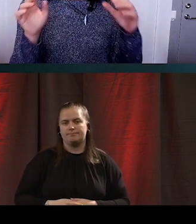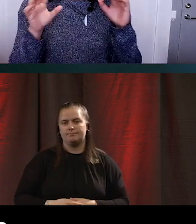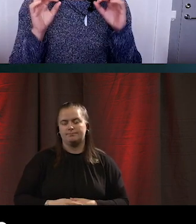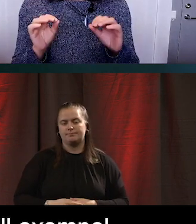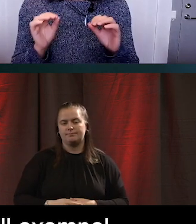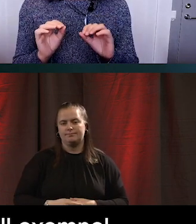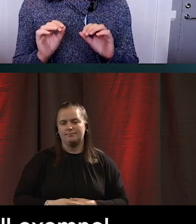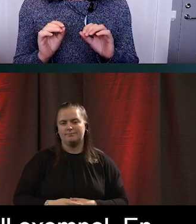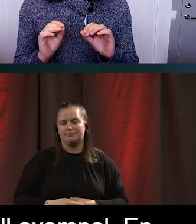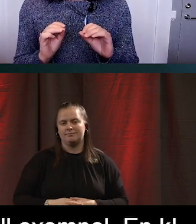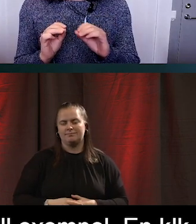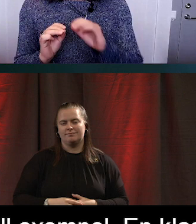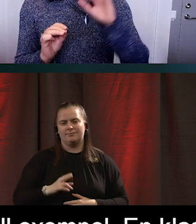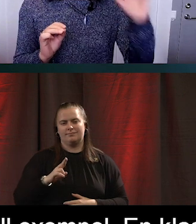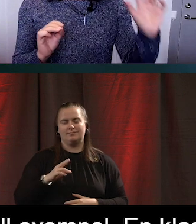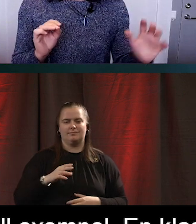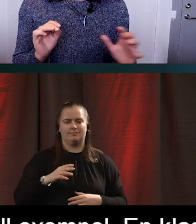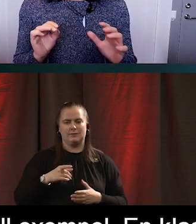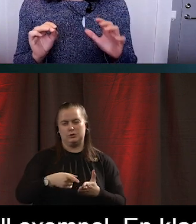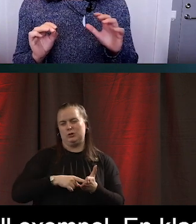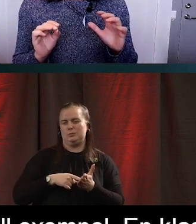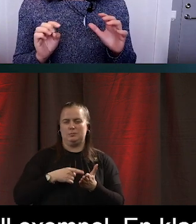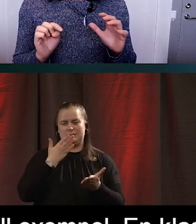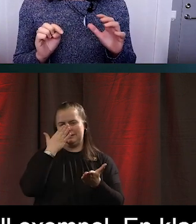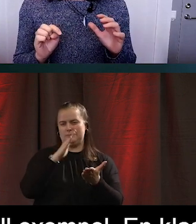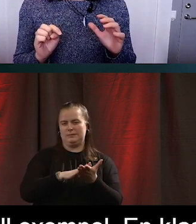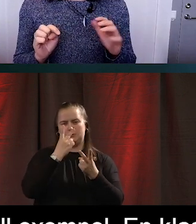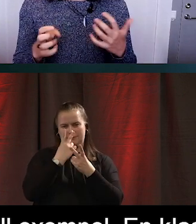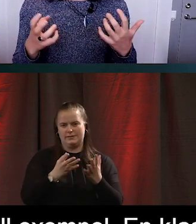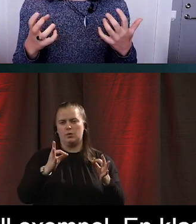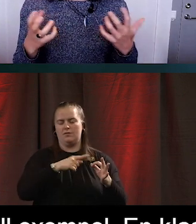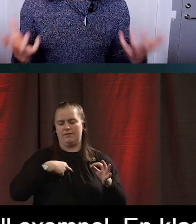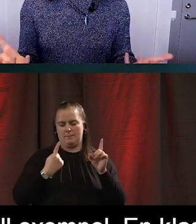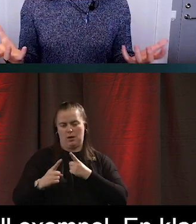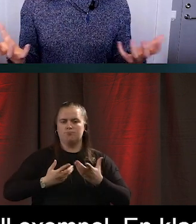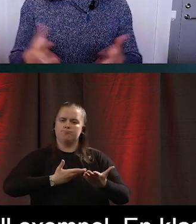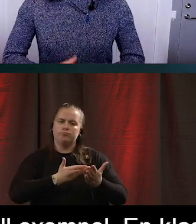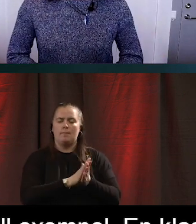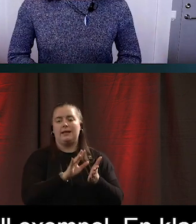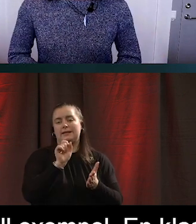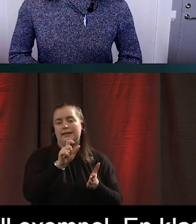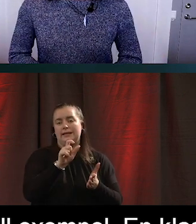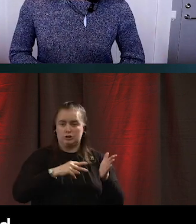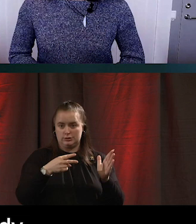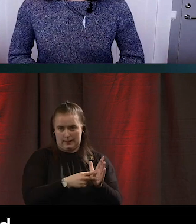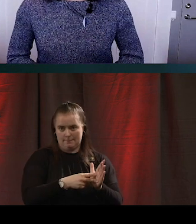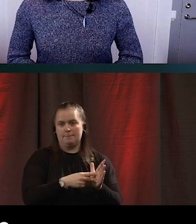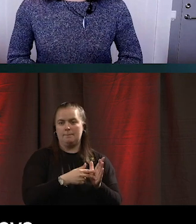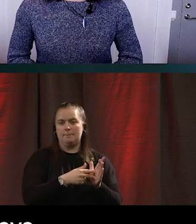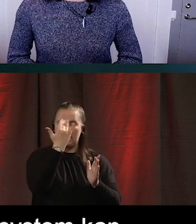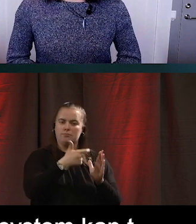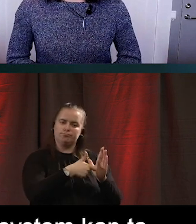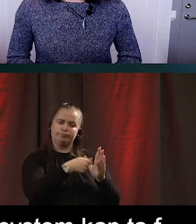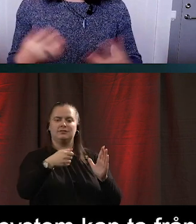En väldigt klassisk avbildning av hur vi interagerar med digitala system kan tas från en ganska gammal